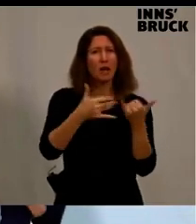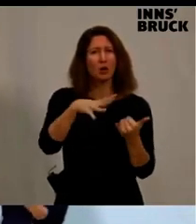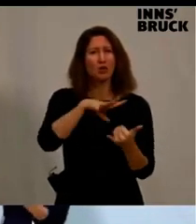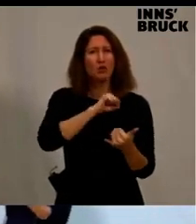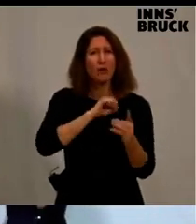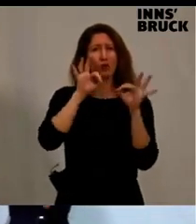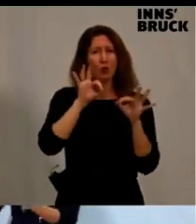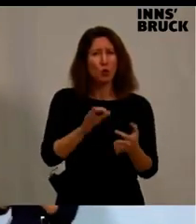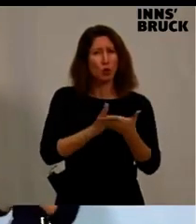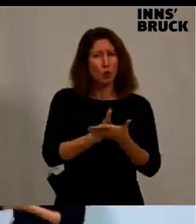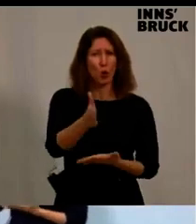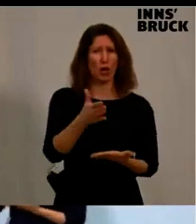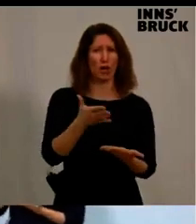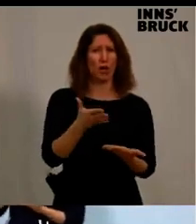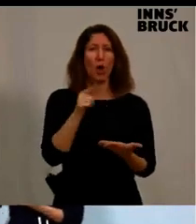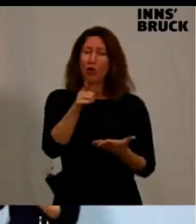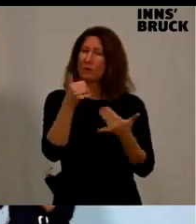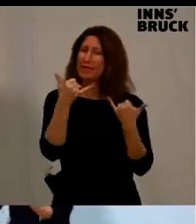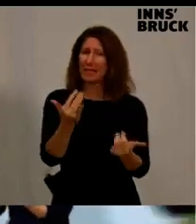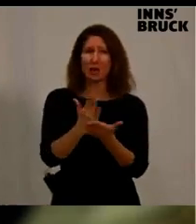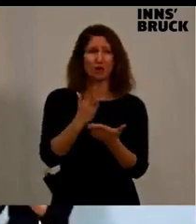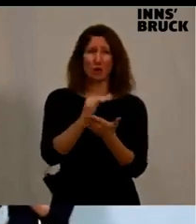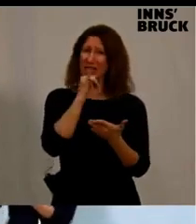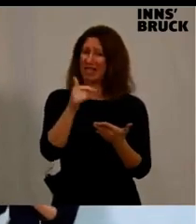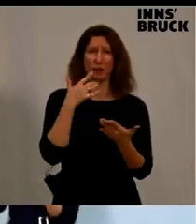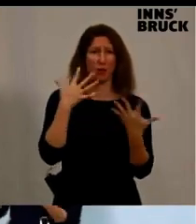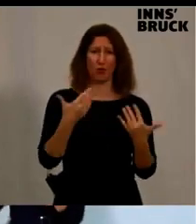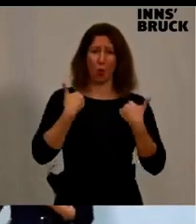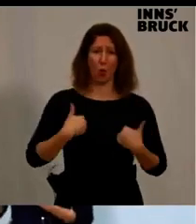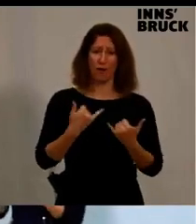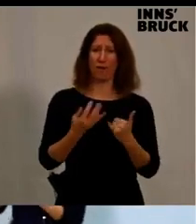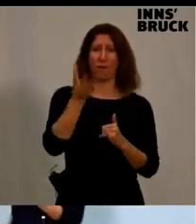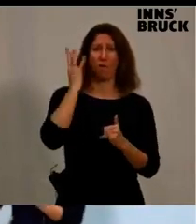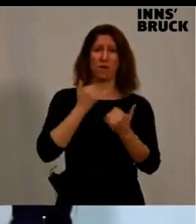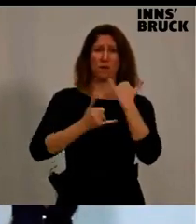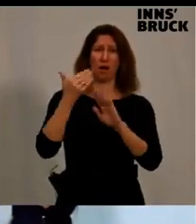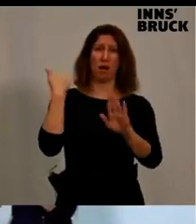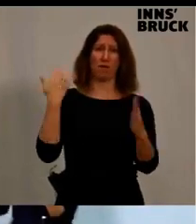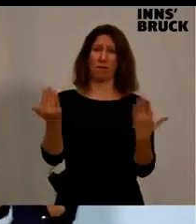gehen werden, weil du bis jetzt schon mehr oder weniger nicht mehr so bist, als du vor vier Jahren gewesen bist. Danke. Danke.